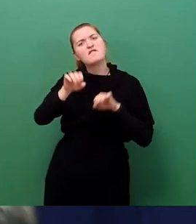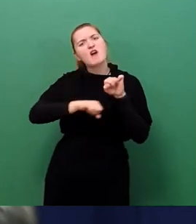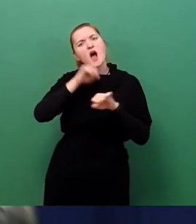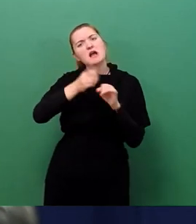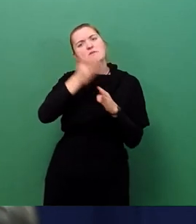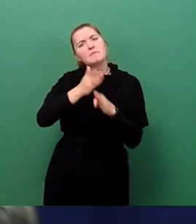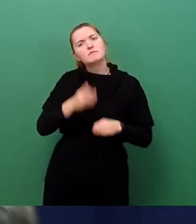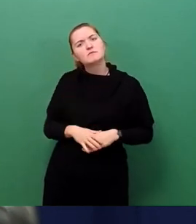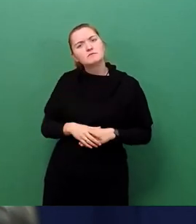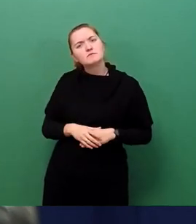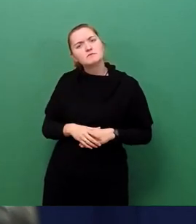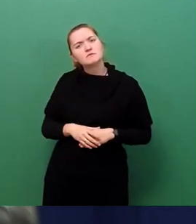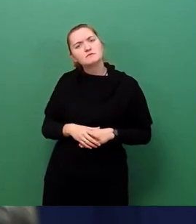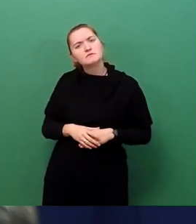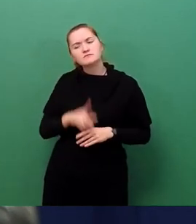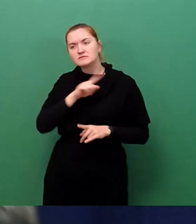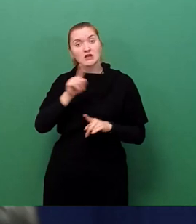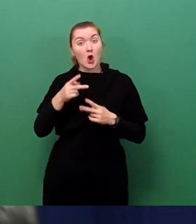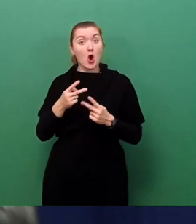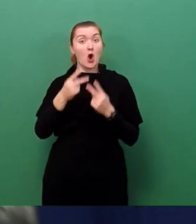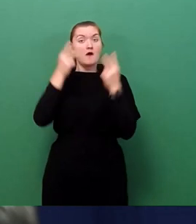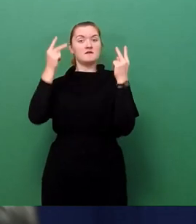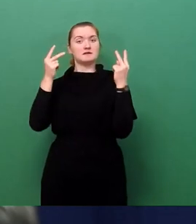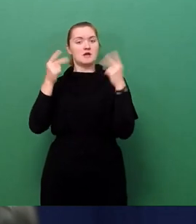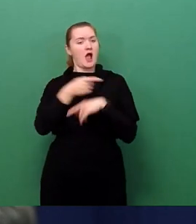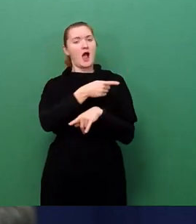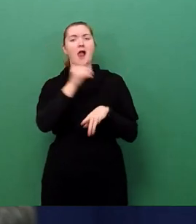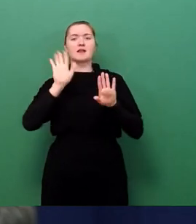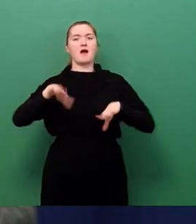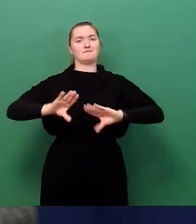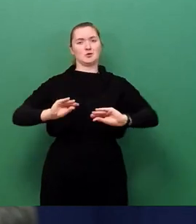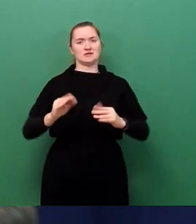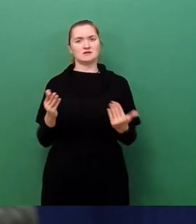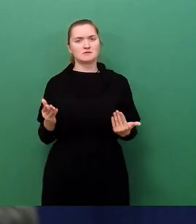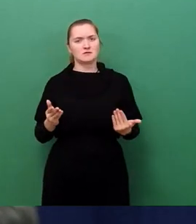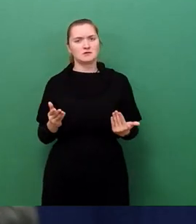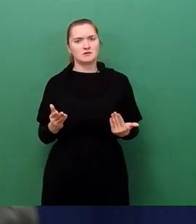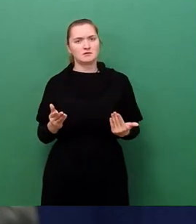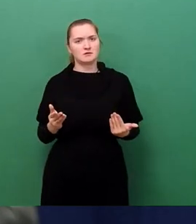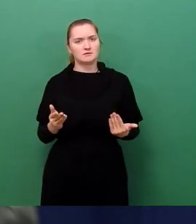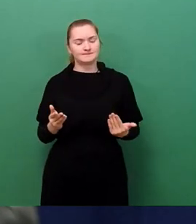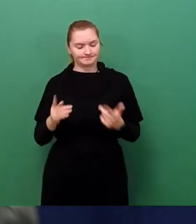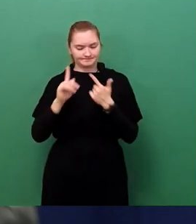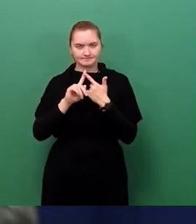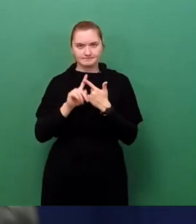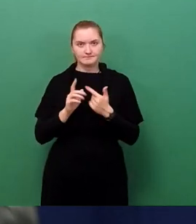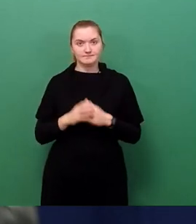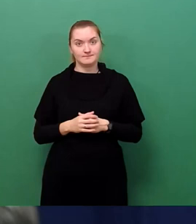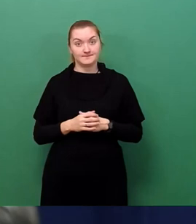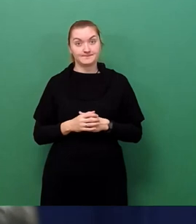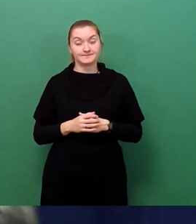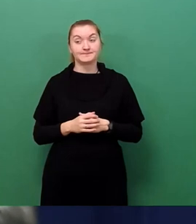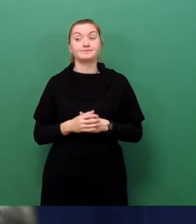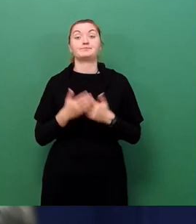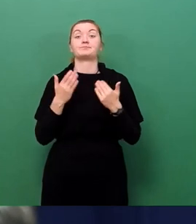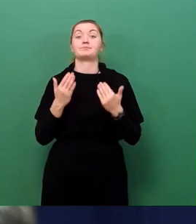eines offiziellen Shared Space favorisiert? Zweitens. Wie wollen Sie erreichen, dass die durch die